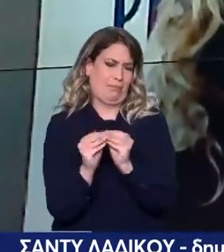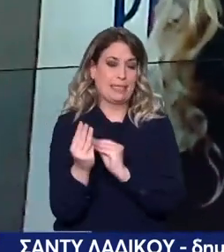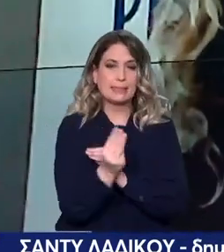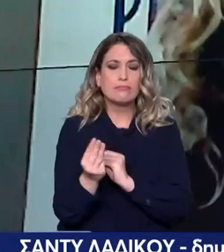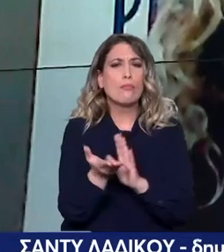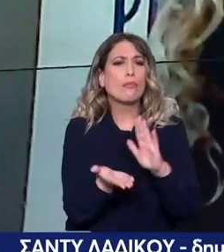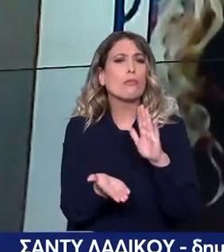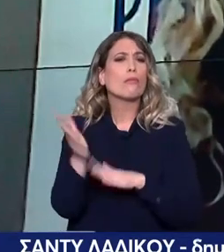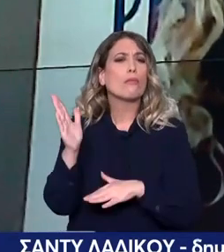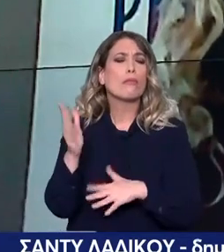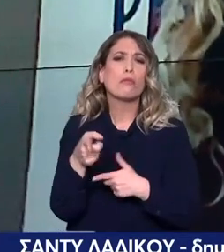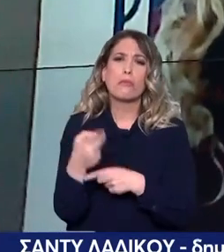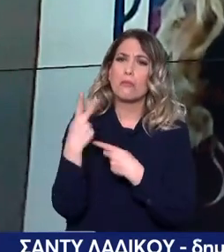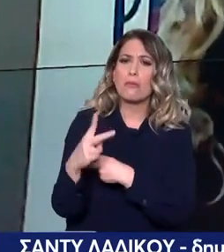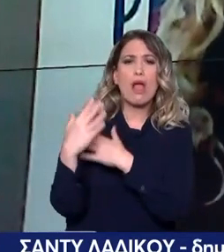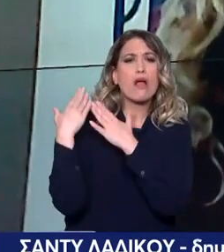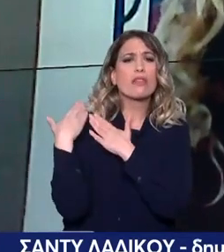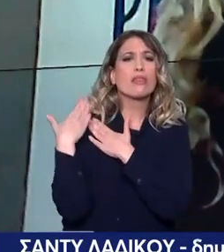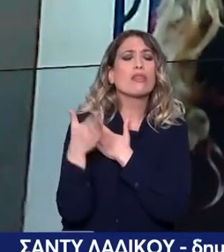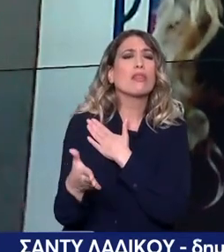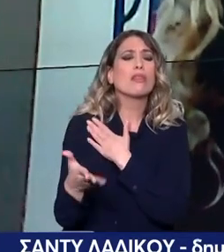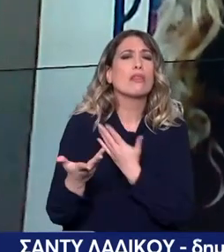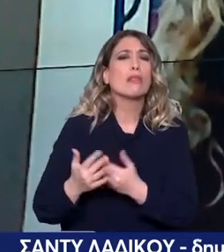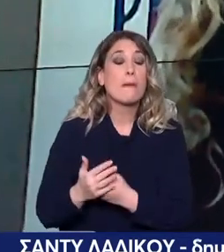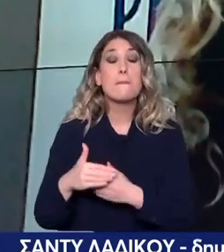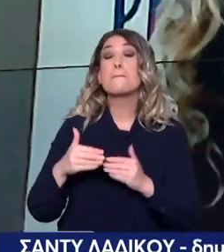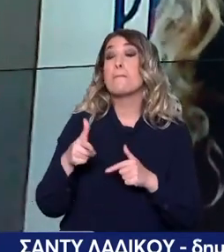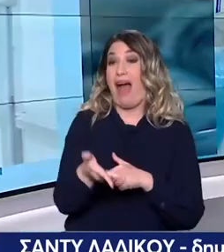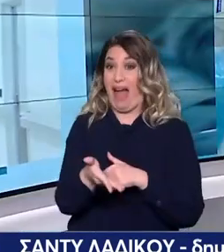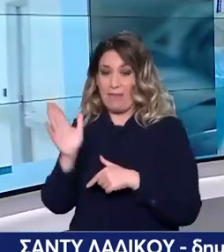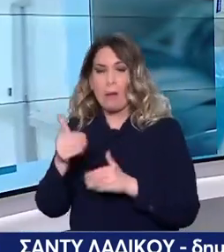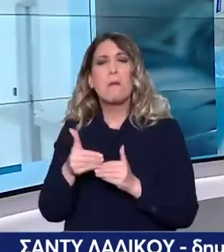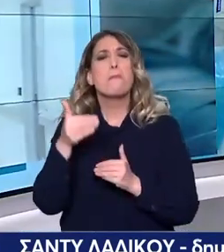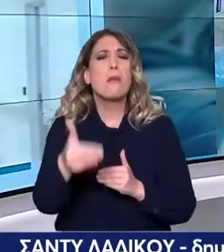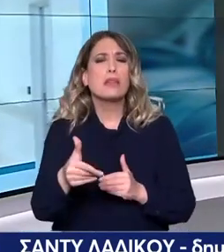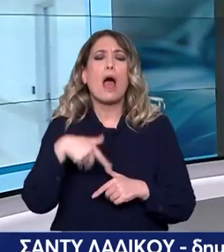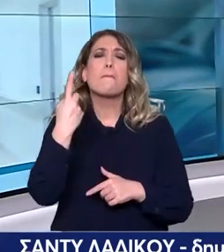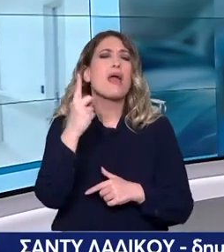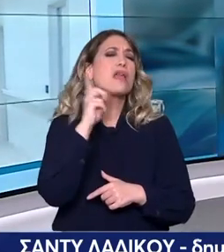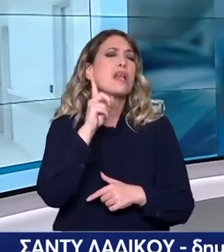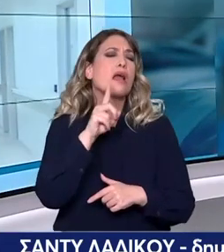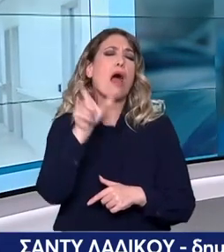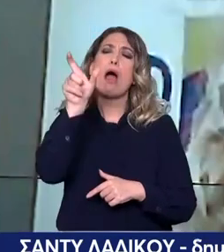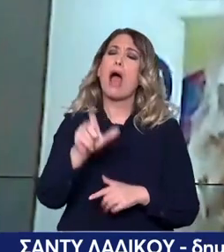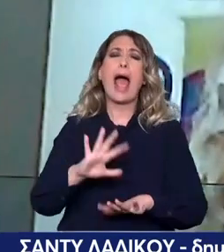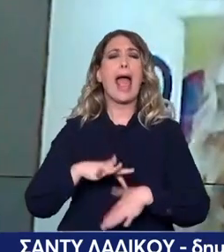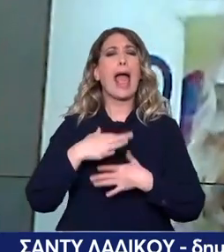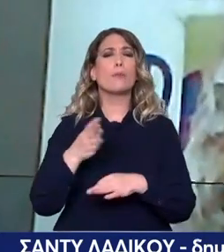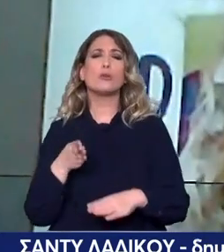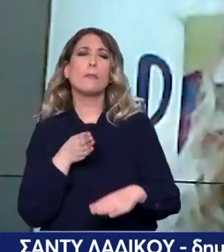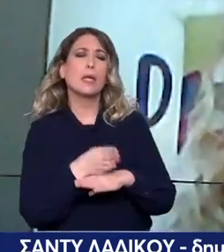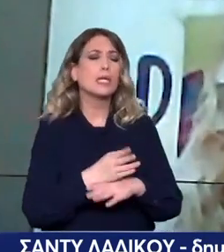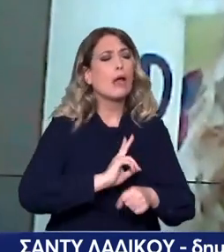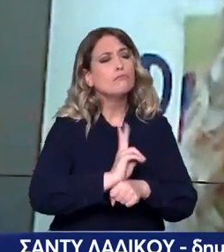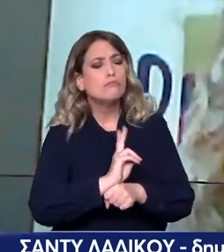ασθενούς ή τους συνοδού της, μετά από κάποιες ώρες εμφανίστηκε μια γυναίκα, η οποία πήγε να λάβει το εξιτήριο και να